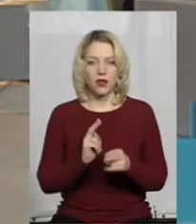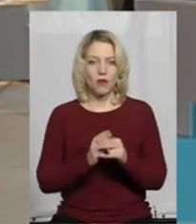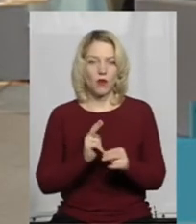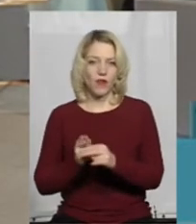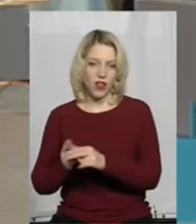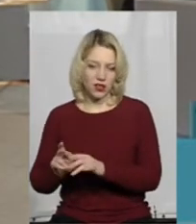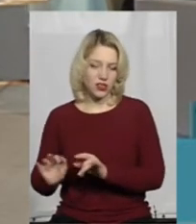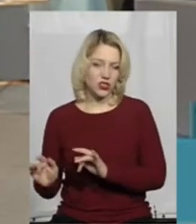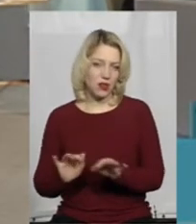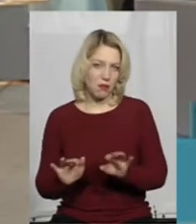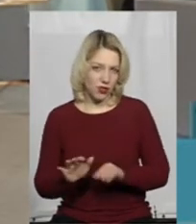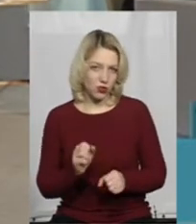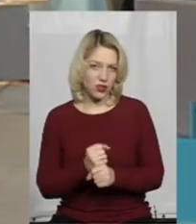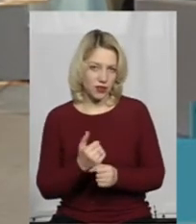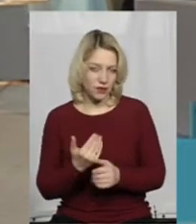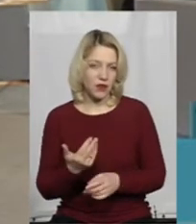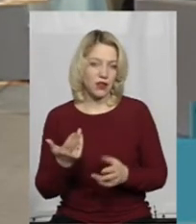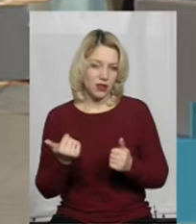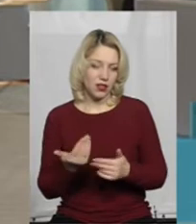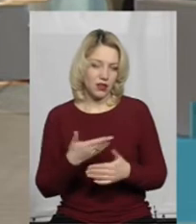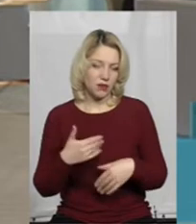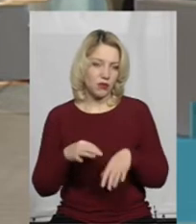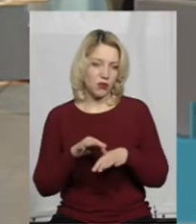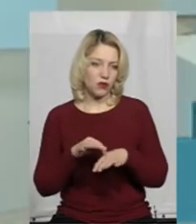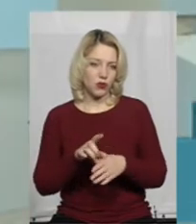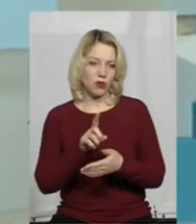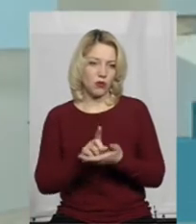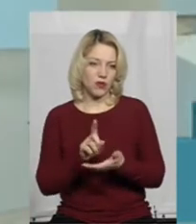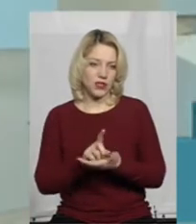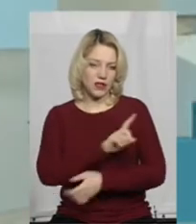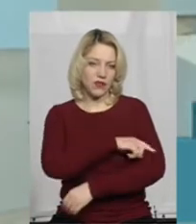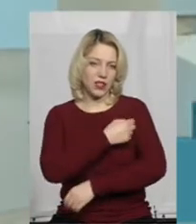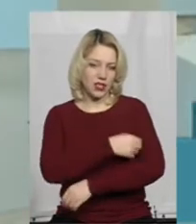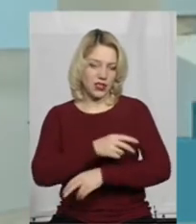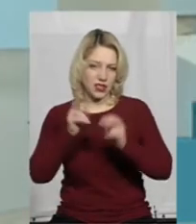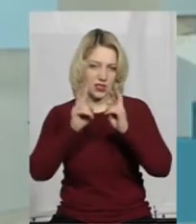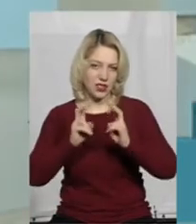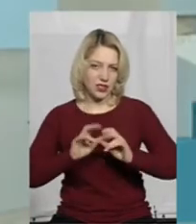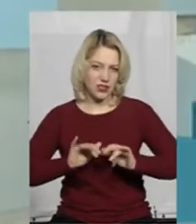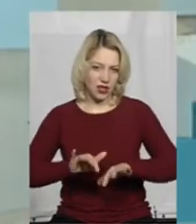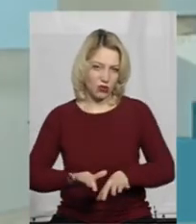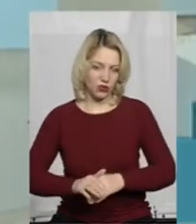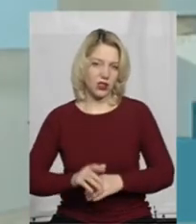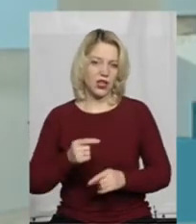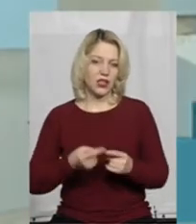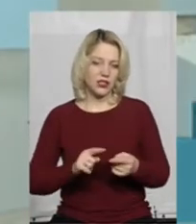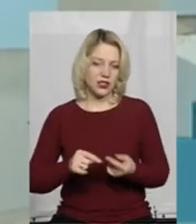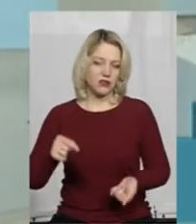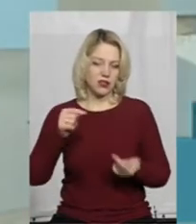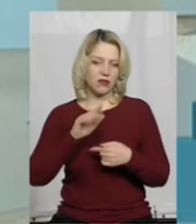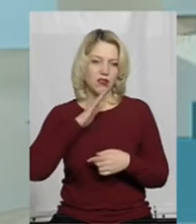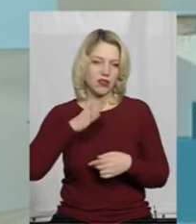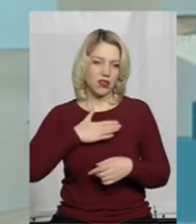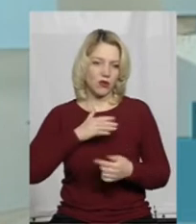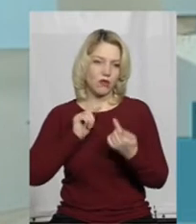методи застосовували? проводимо обов'язкові ветеринарно-санітарні заходи, згідно, скажімо, нашого